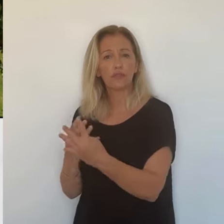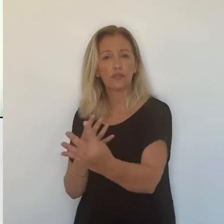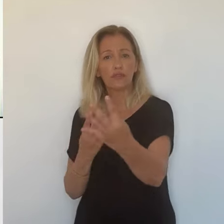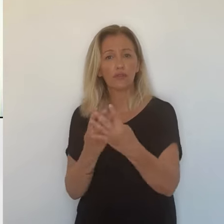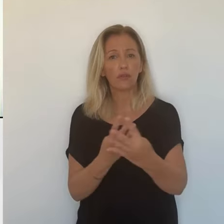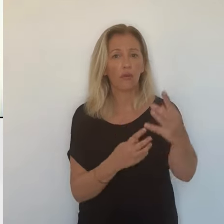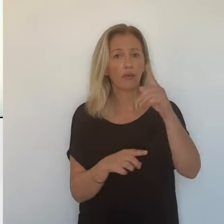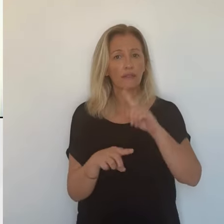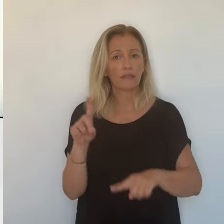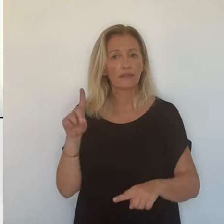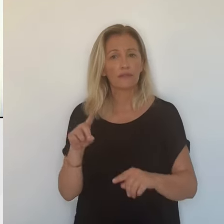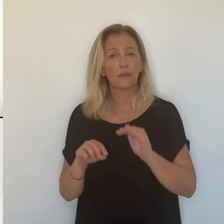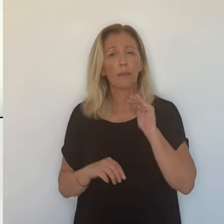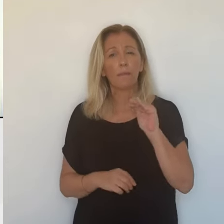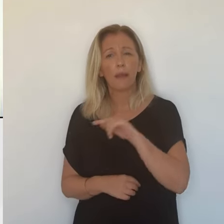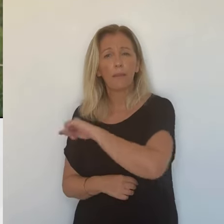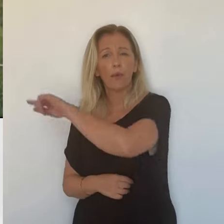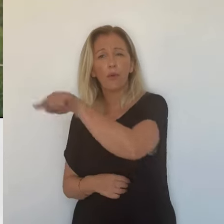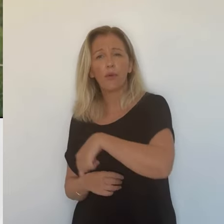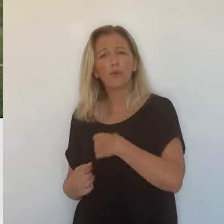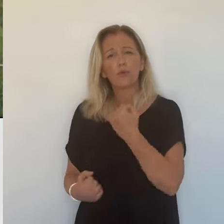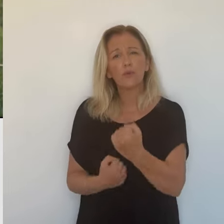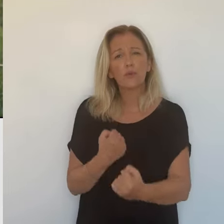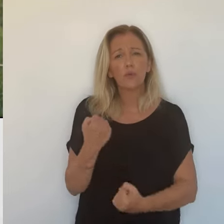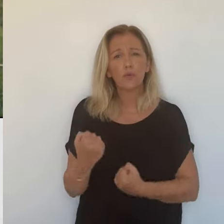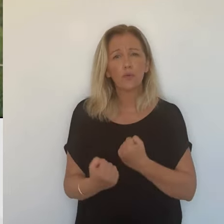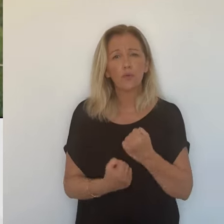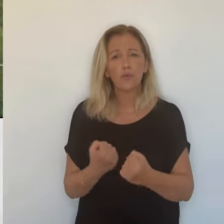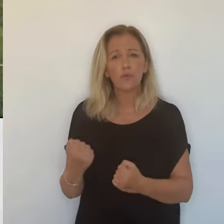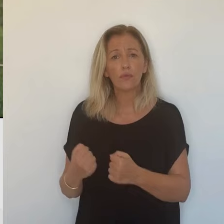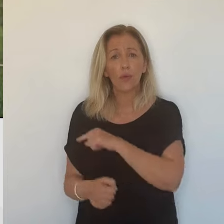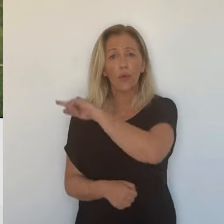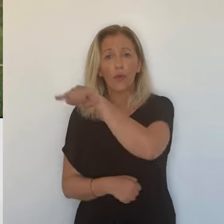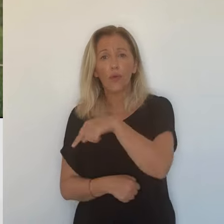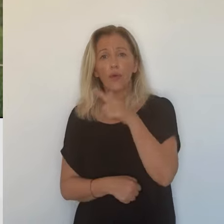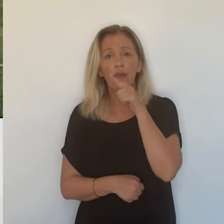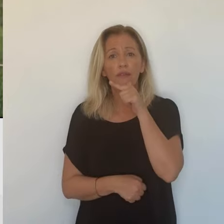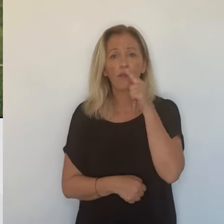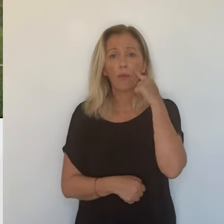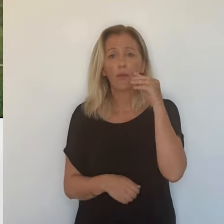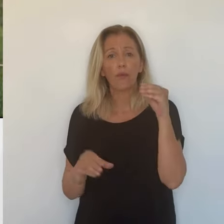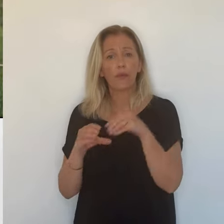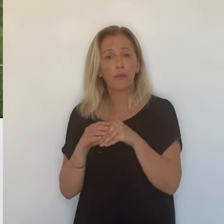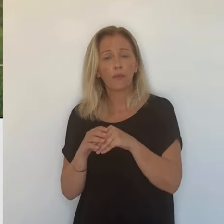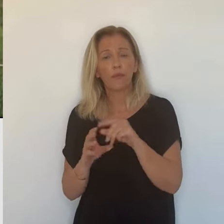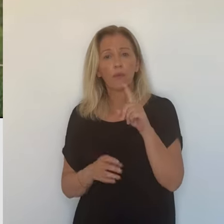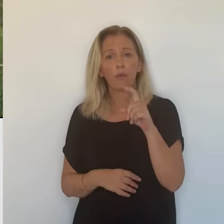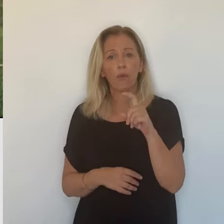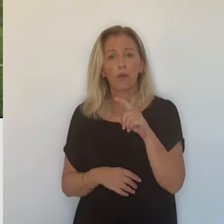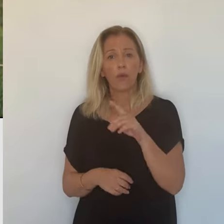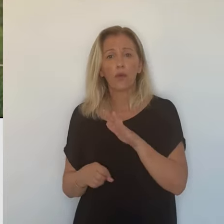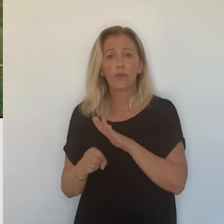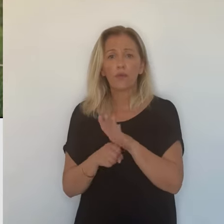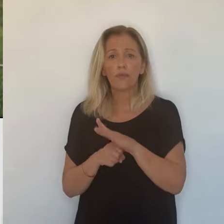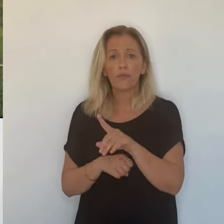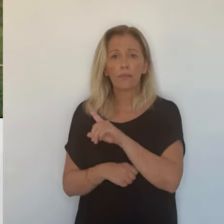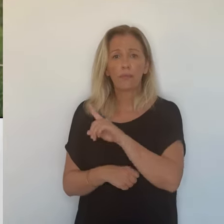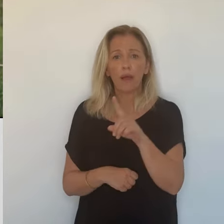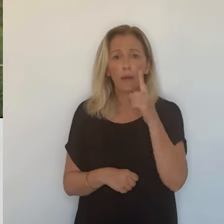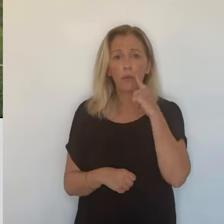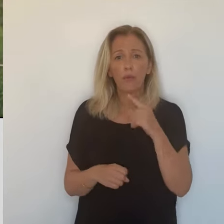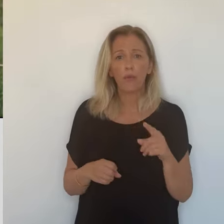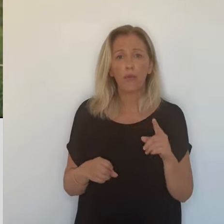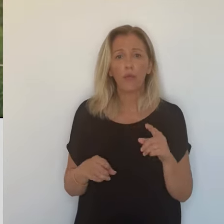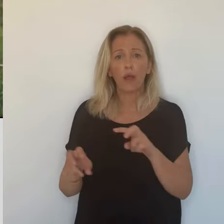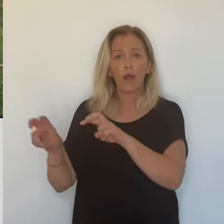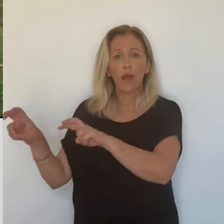sont prêts à continuer de faire leur part. Ces restrictions, concrètement, nous ont permis de passer d'un manque d'eau qu'on